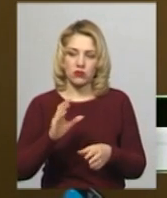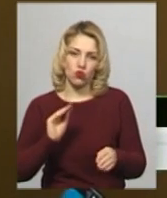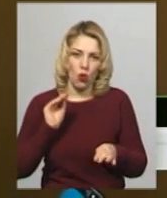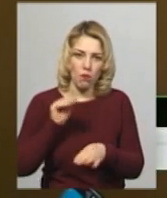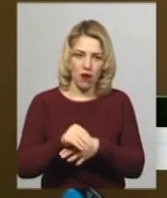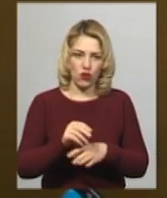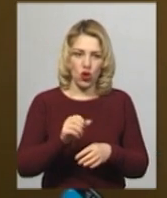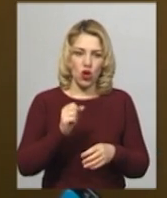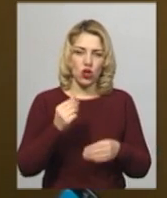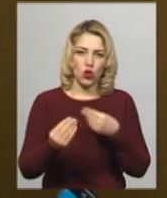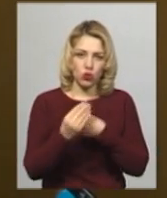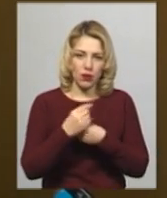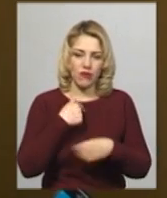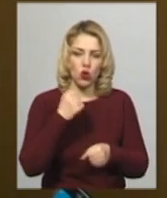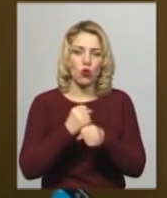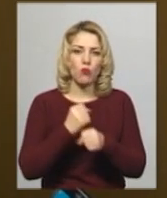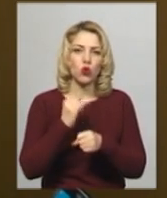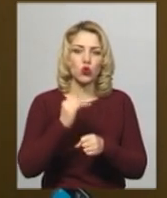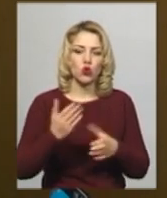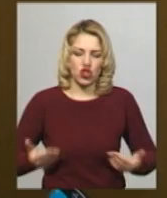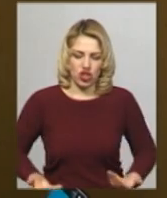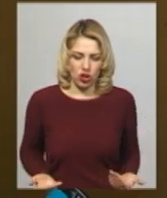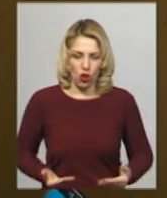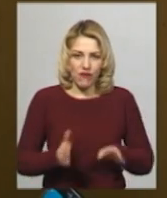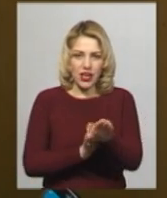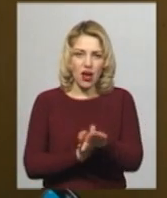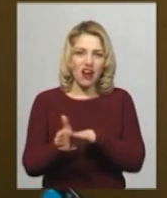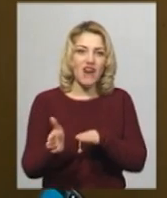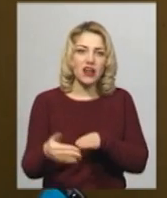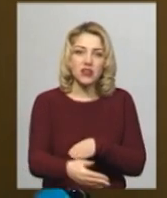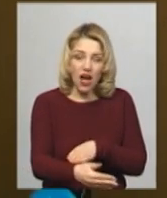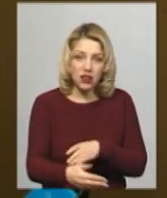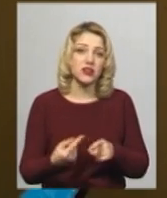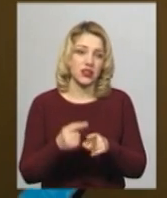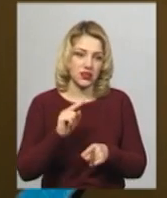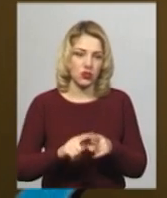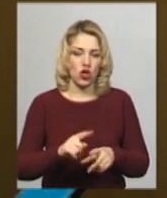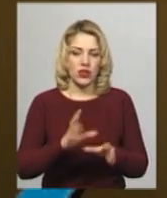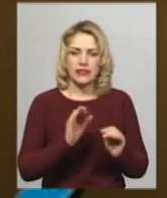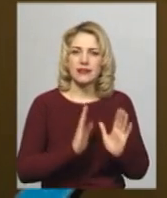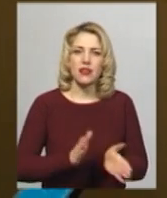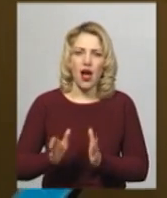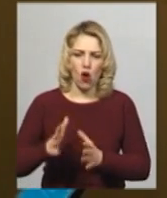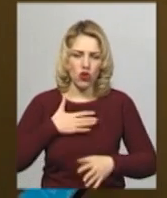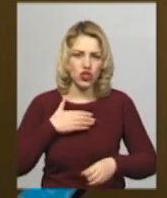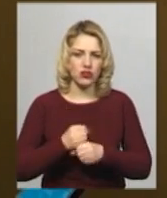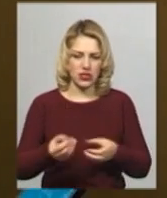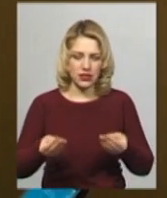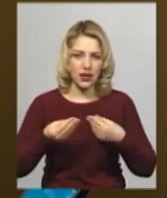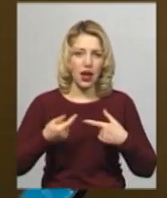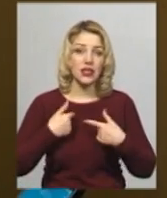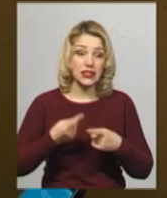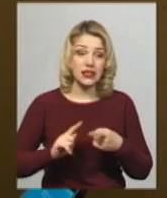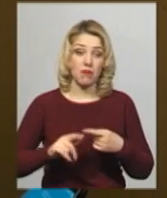в житлових кварталах. Цей курс дає злагодженість. Злагодженість – це групи. Багато таких умов, де в групі